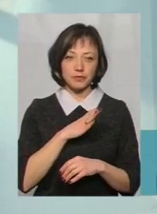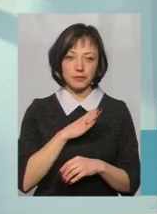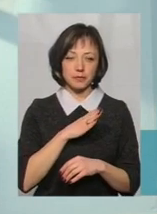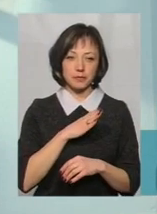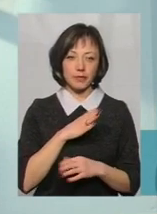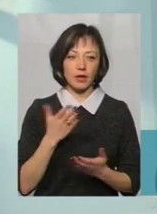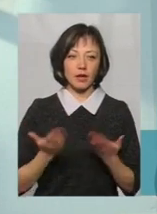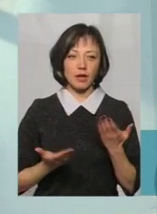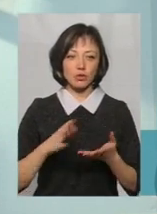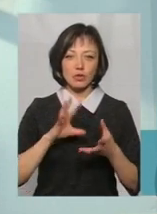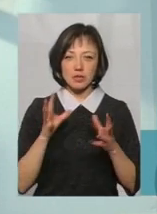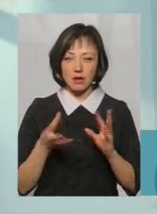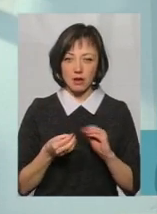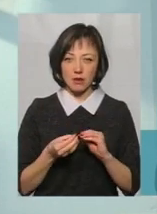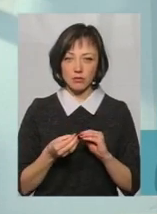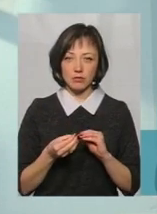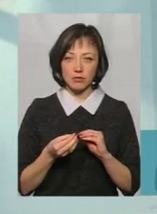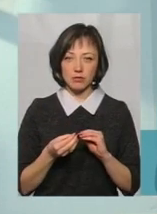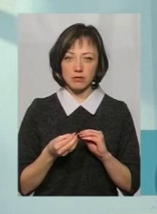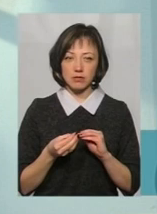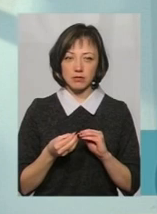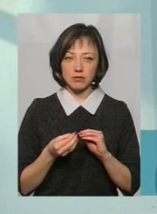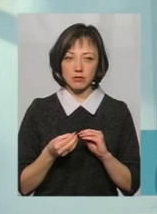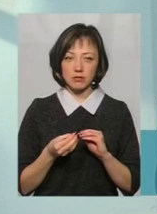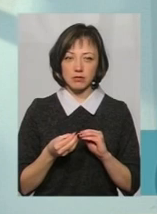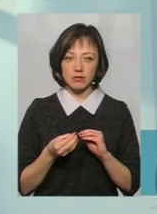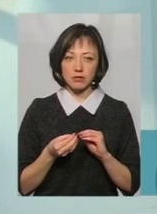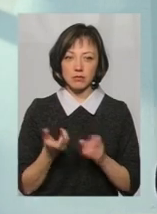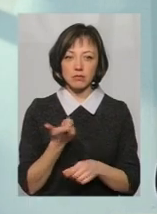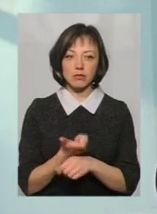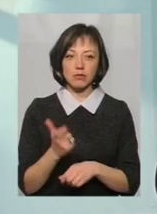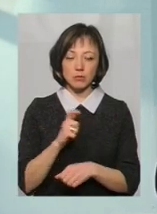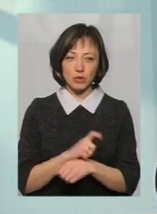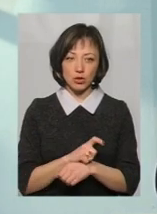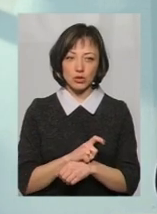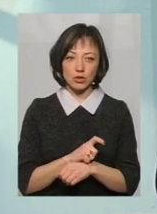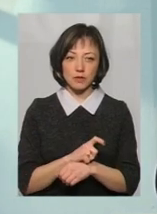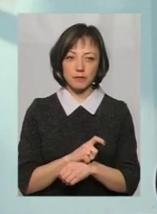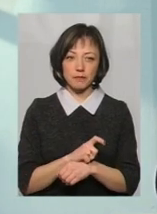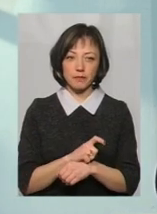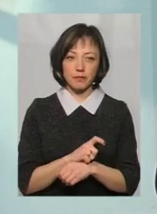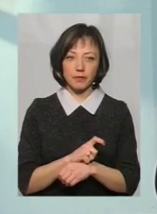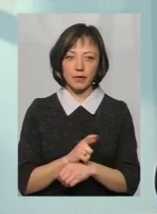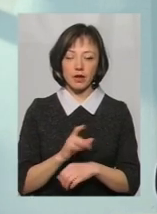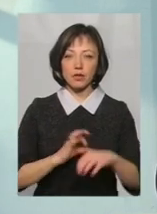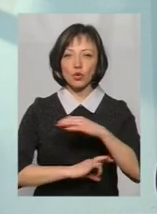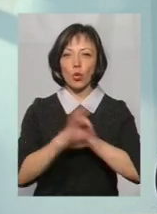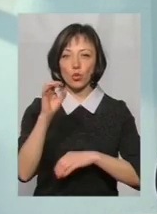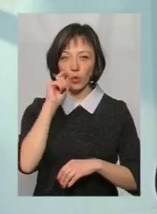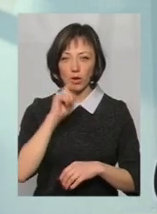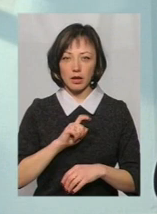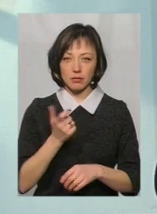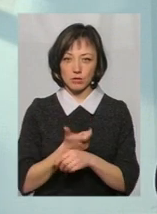Якщо в загальній масі, то більшість, звичайно, звіт там з Сходу України,